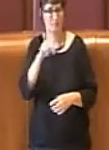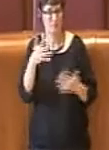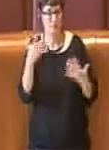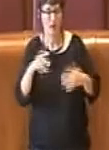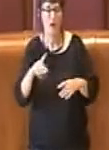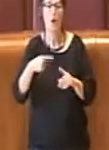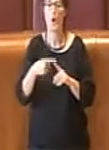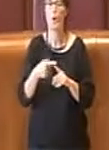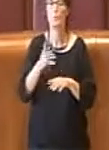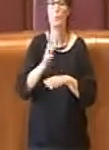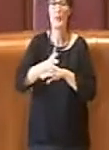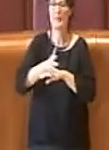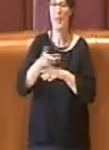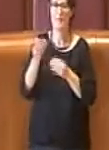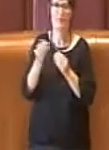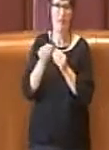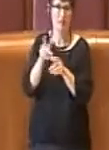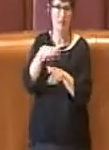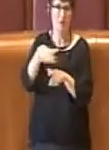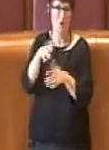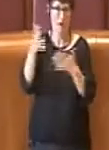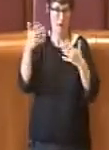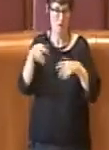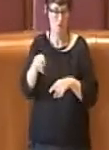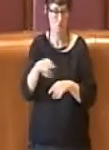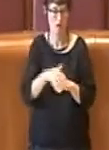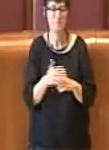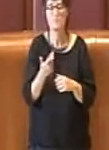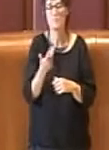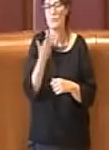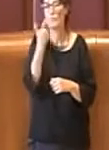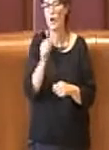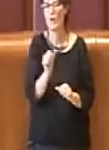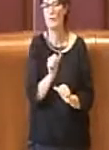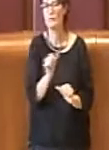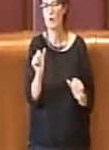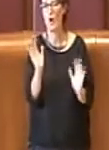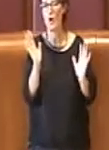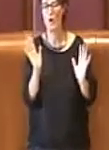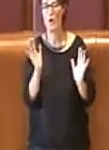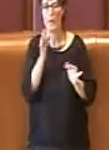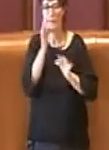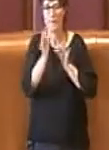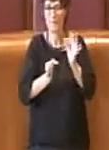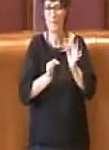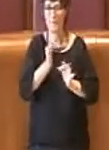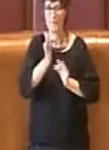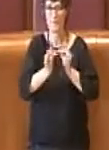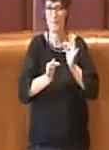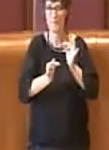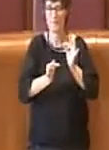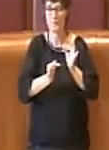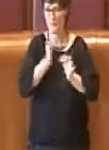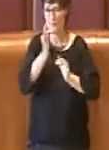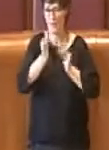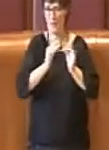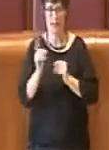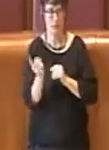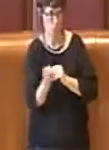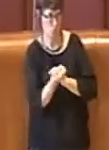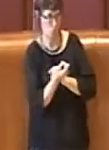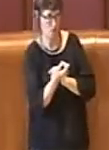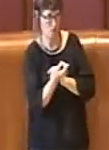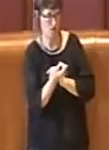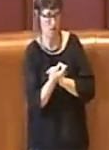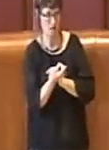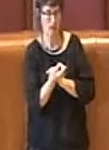colleghi. Volevo semplicemente spiegare a tutti i motivi